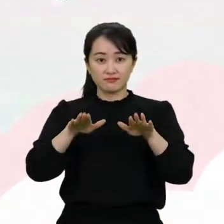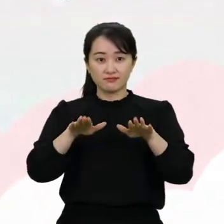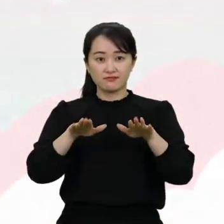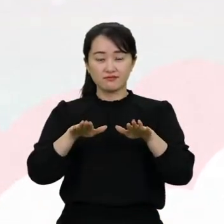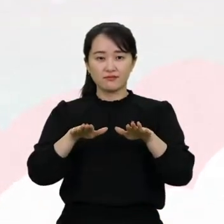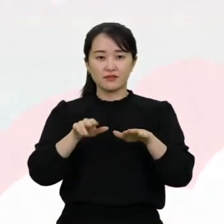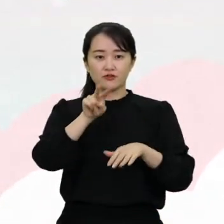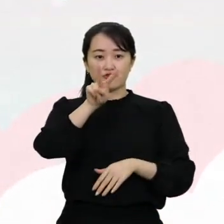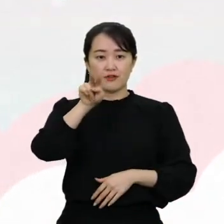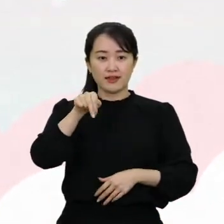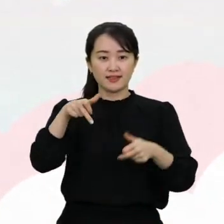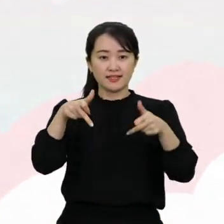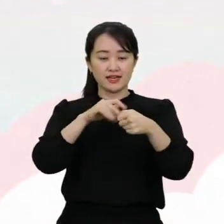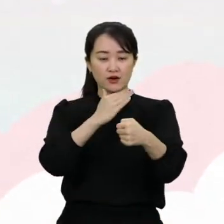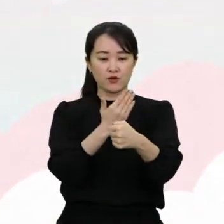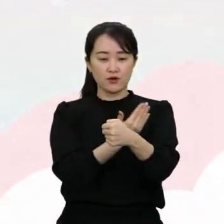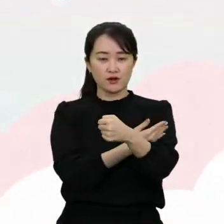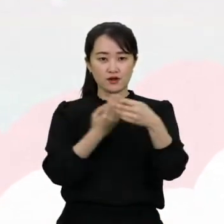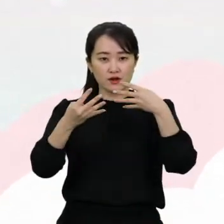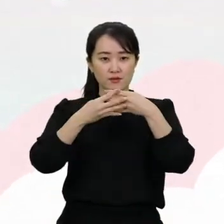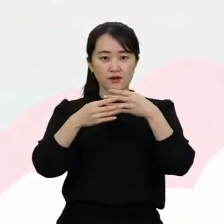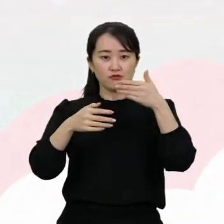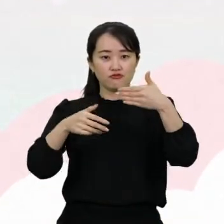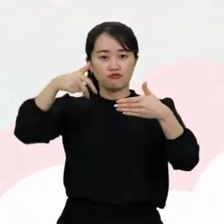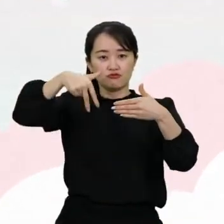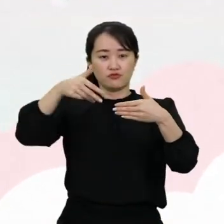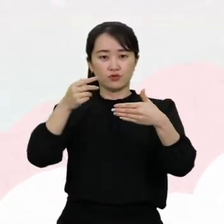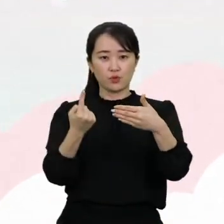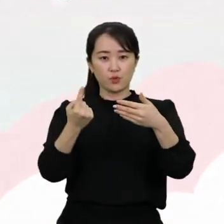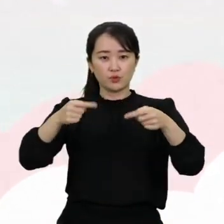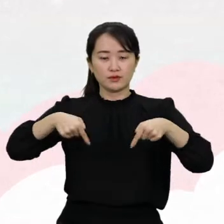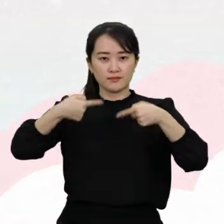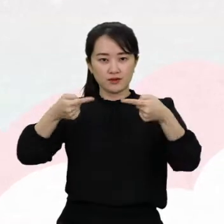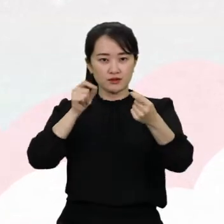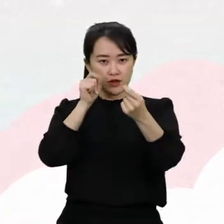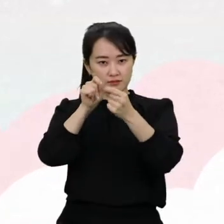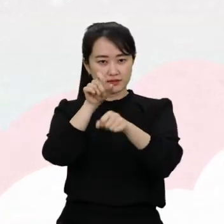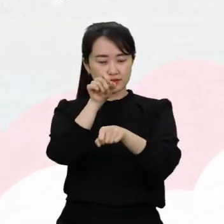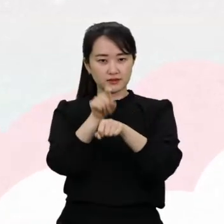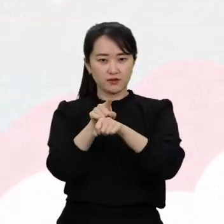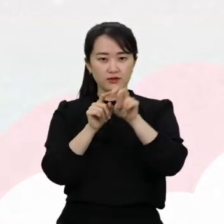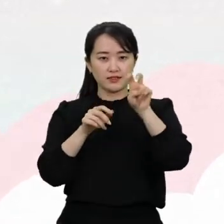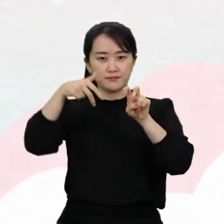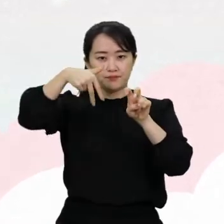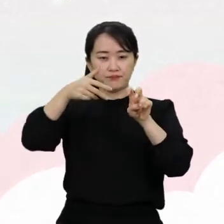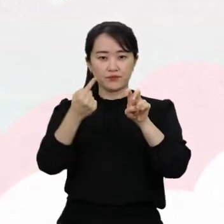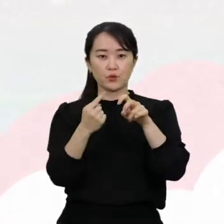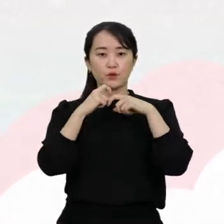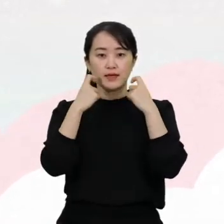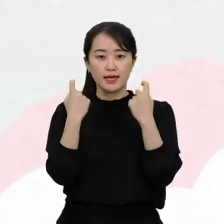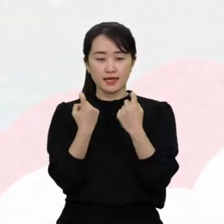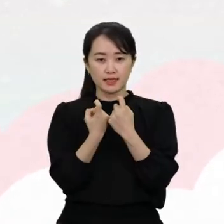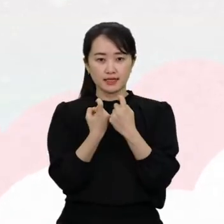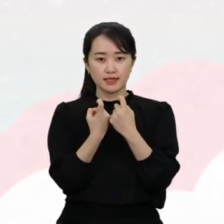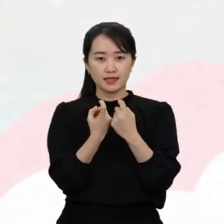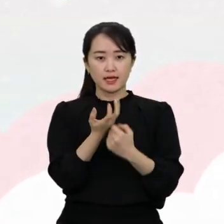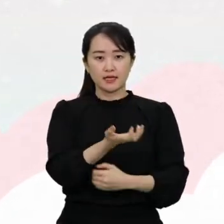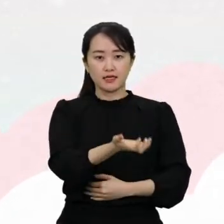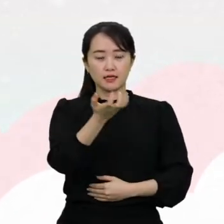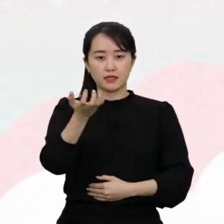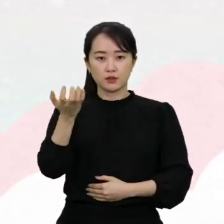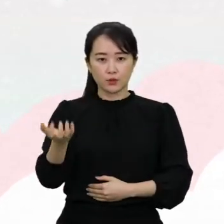유엔장애인권리협약 중 제9조, 접근성, 제20조, 개인의 이동,